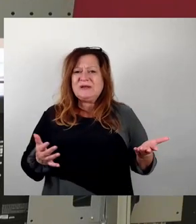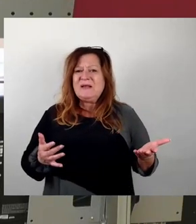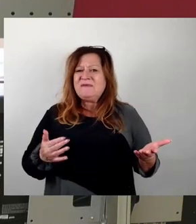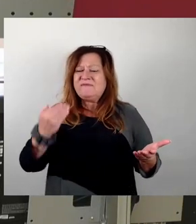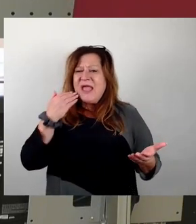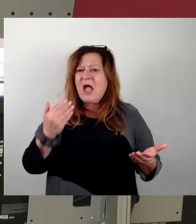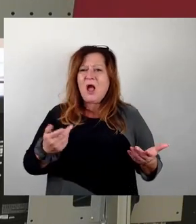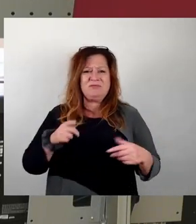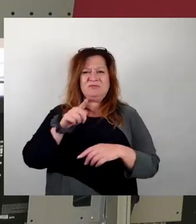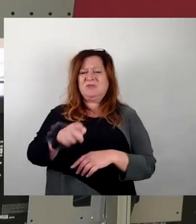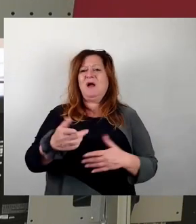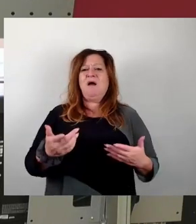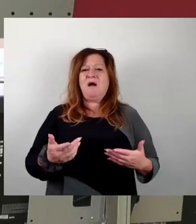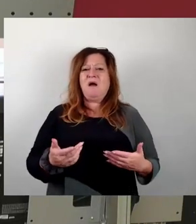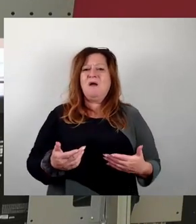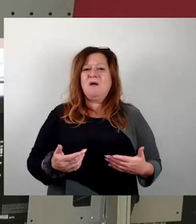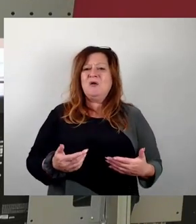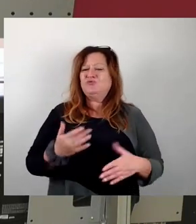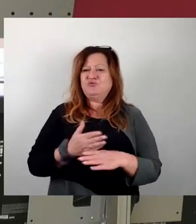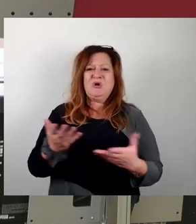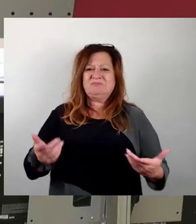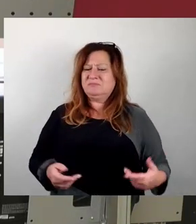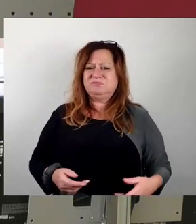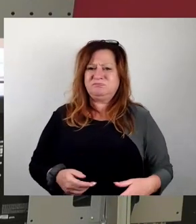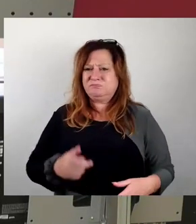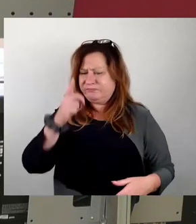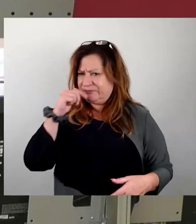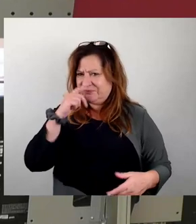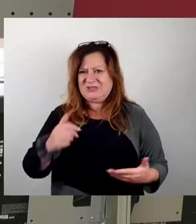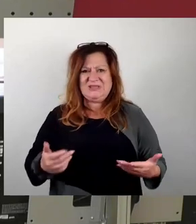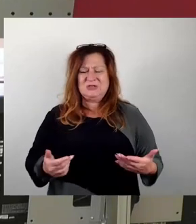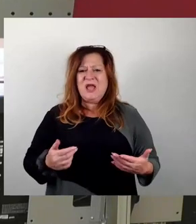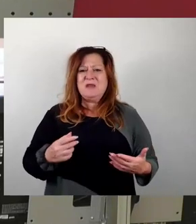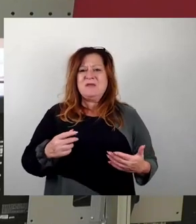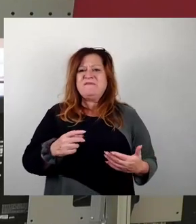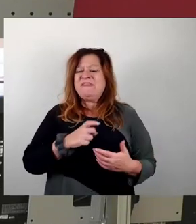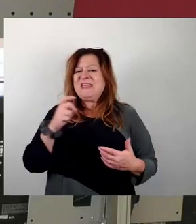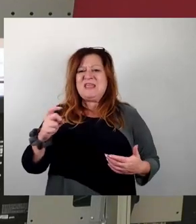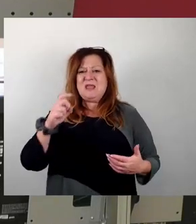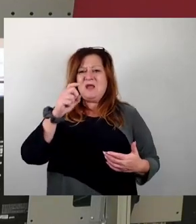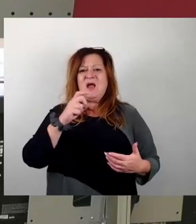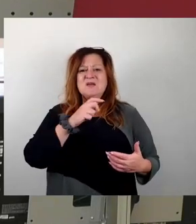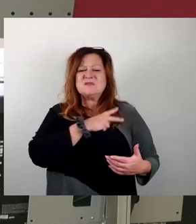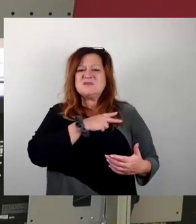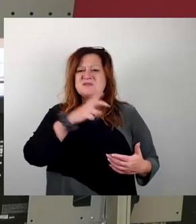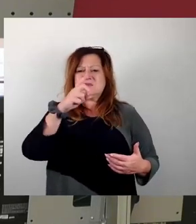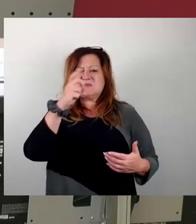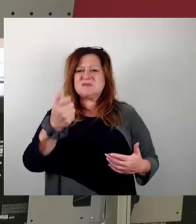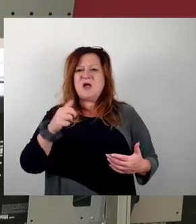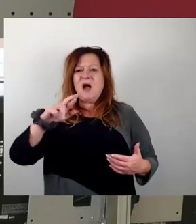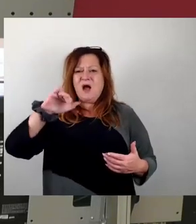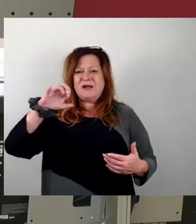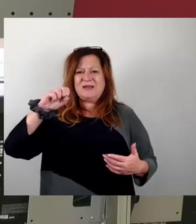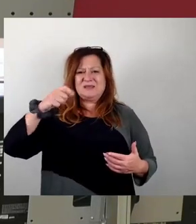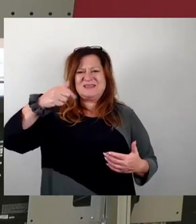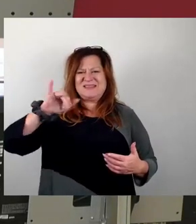sehr putzigen, zaristischen Uniformen daherstulzieren oder wie nannten sich